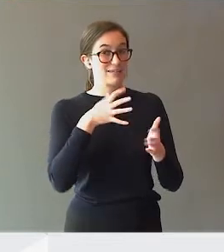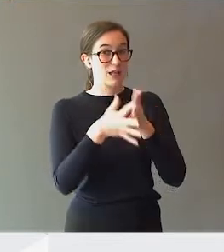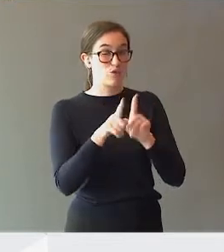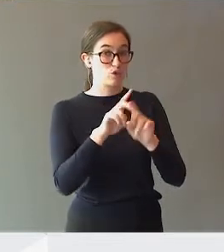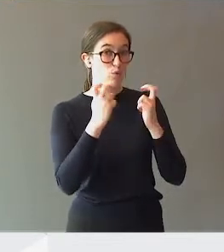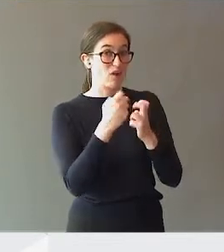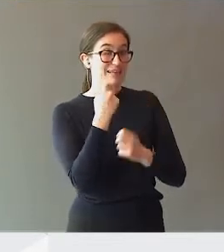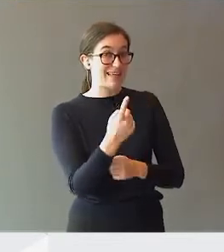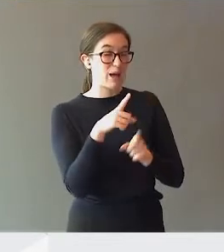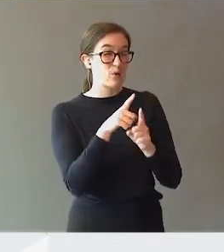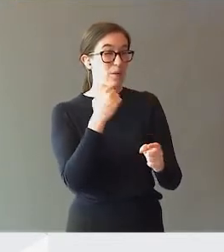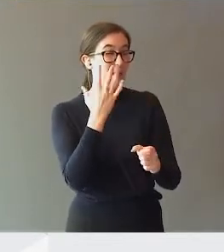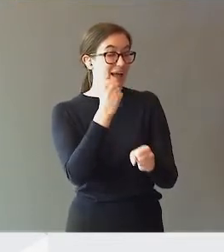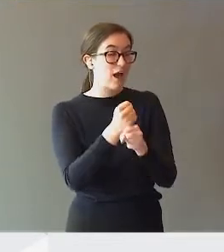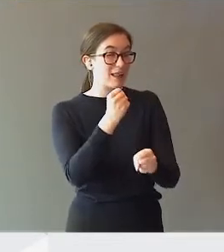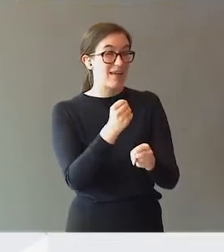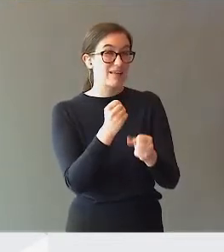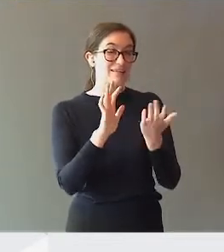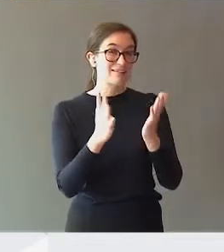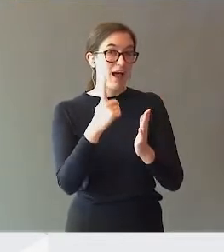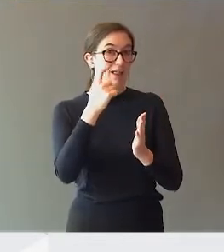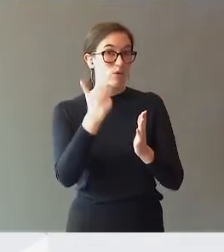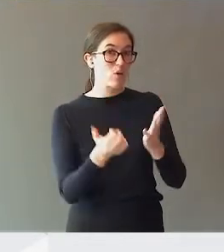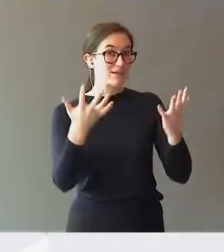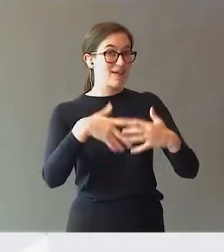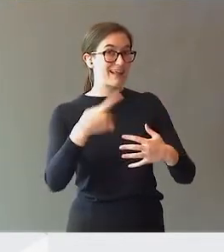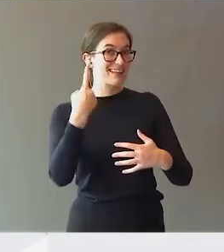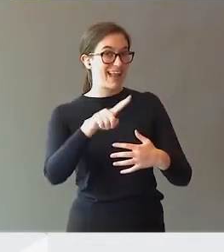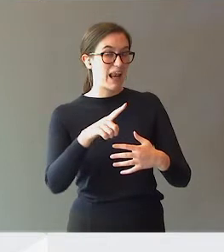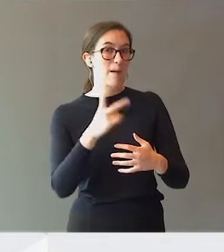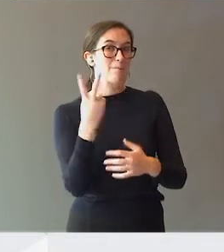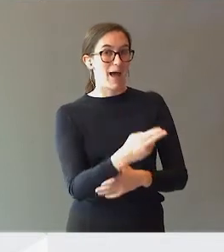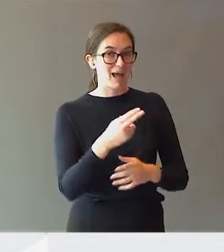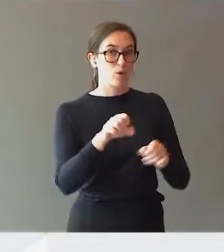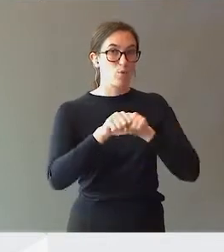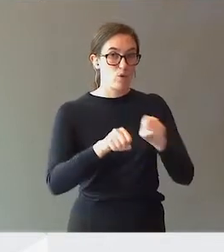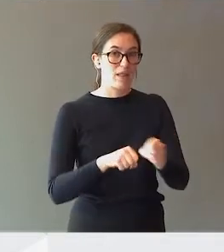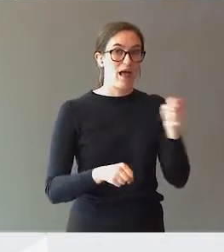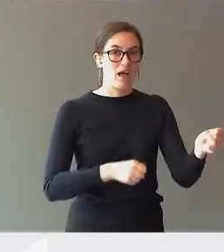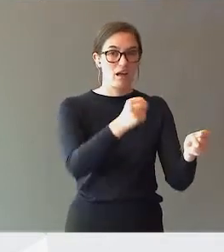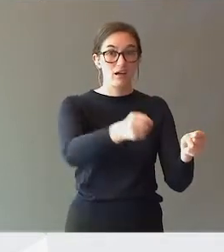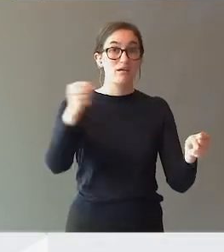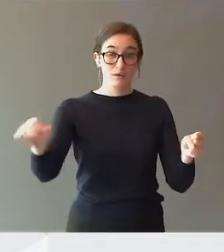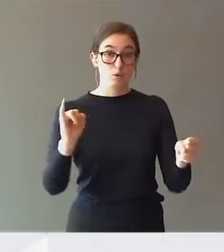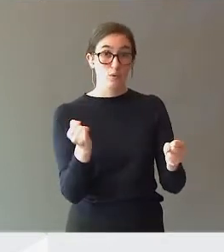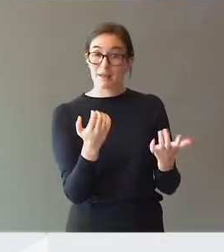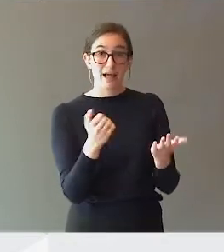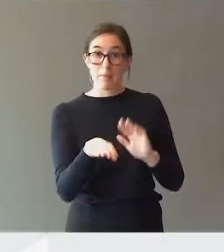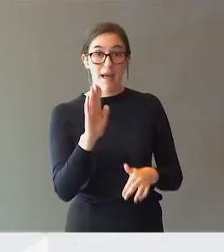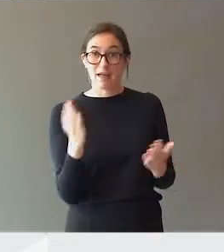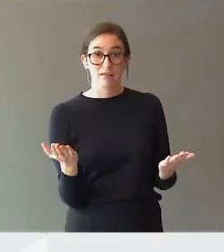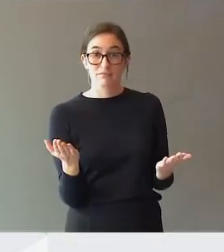realiteten få cirka ett årsverk per kommune. Altså, jo, men det er jo ikke mer.